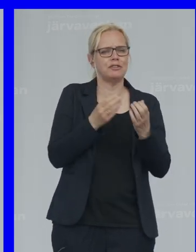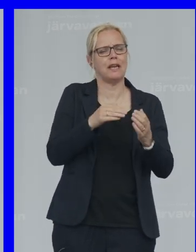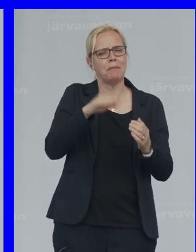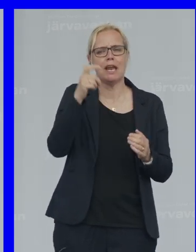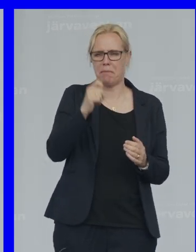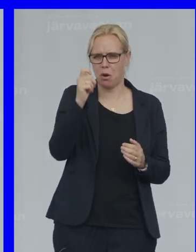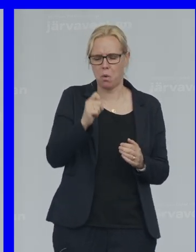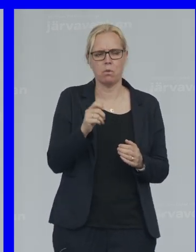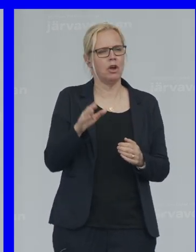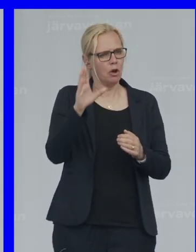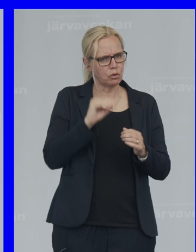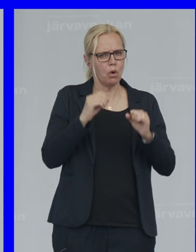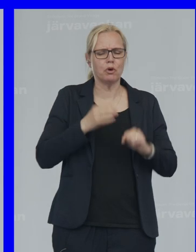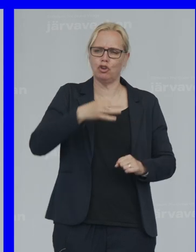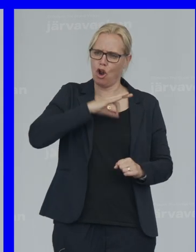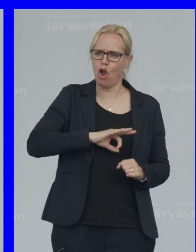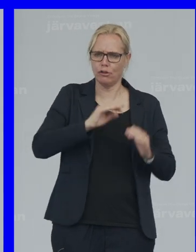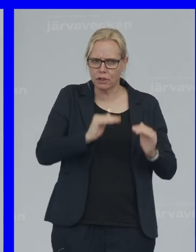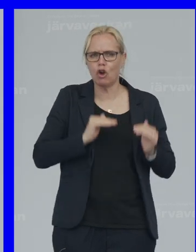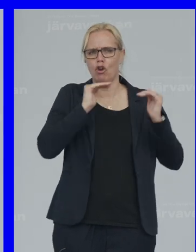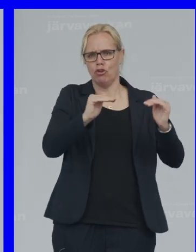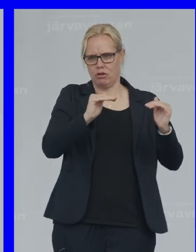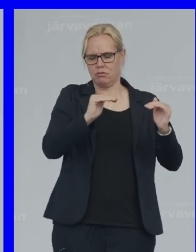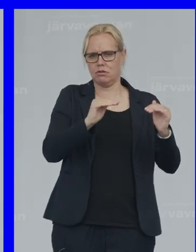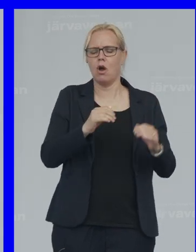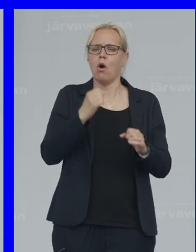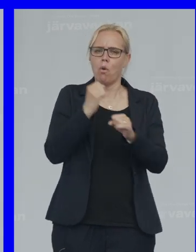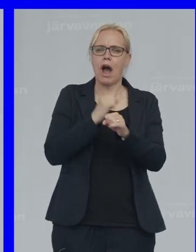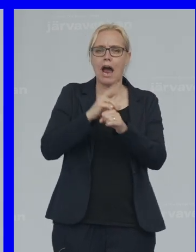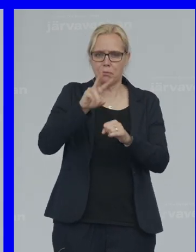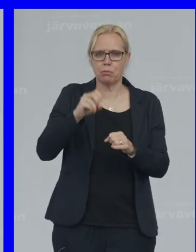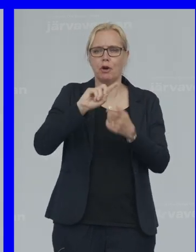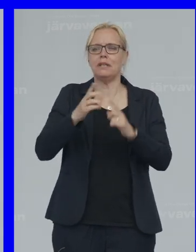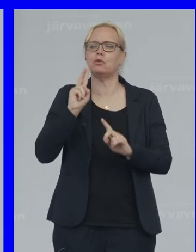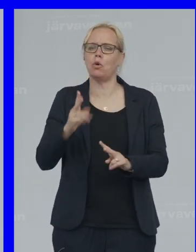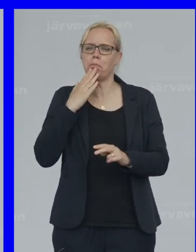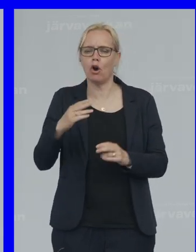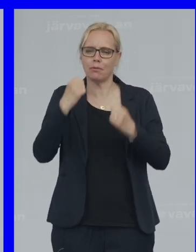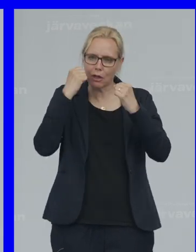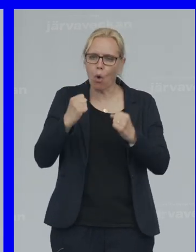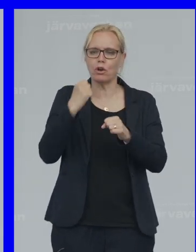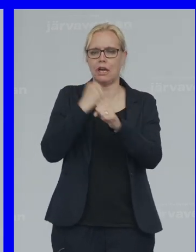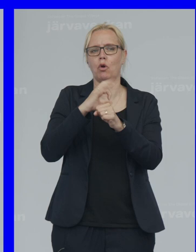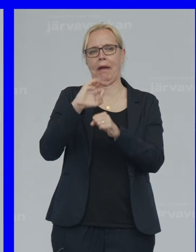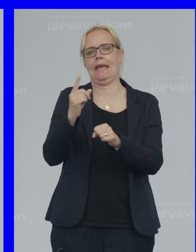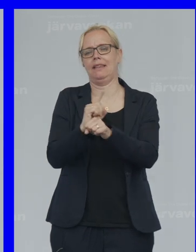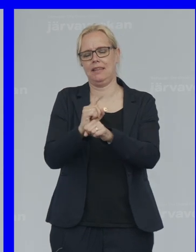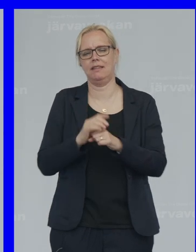Då måste lönerna Upp Och arbetsmiljön Bli så bra Att man orkar Arbeta heltid